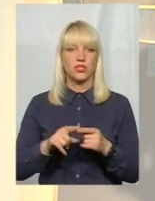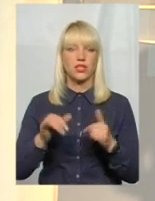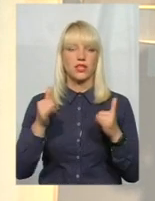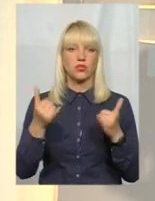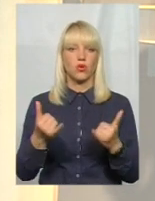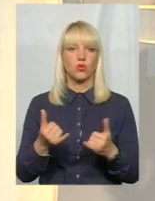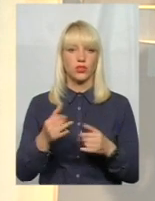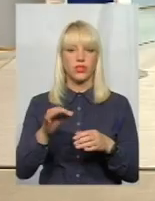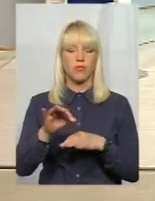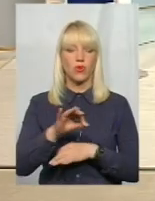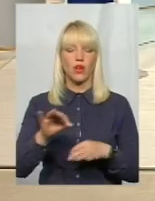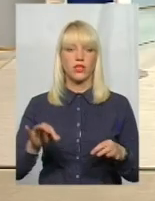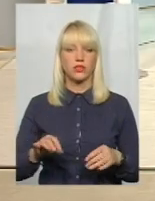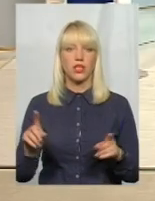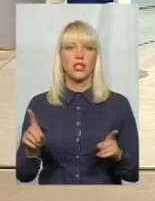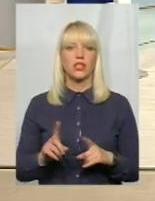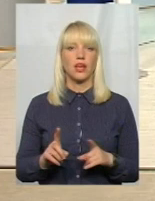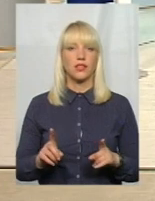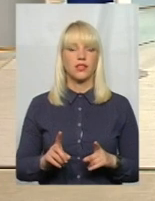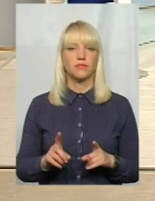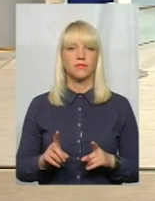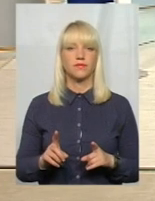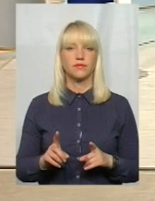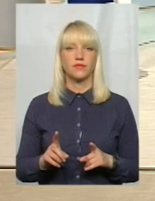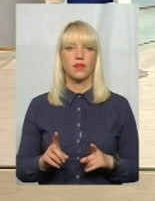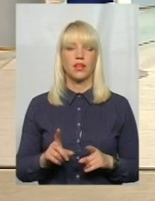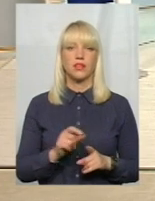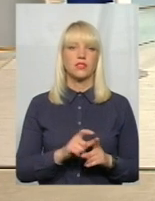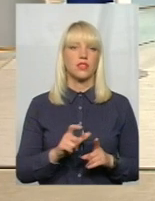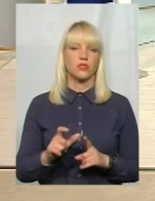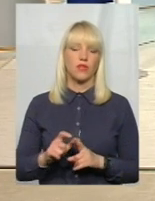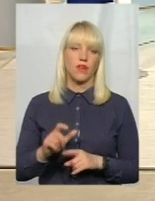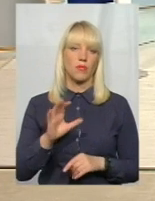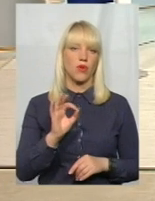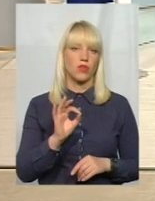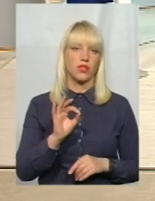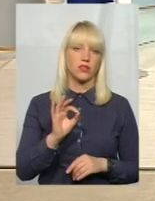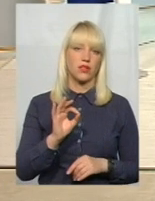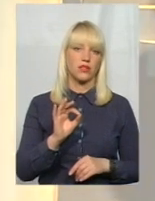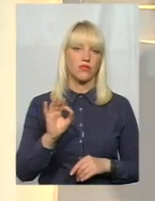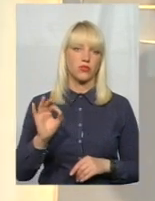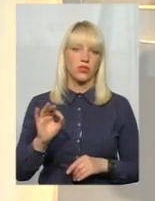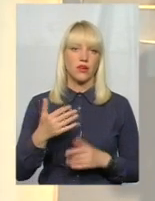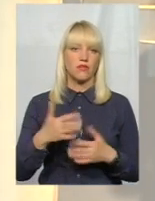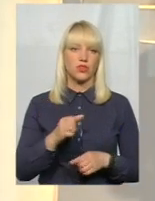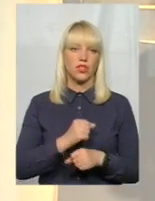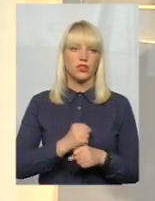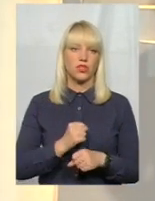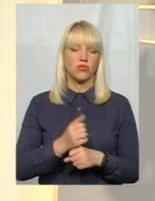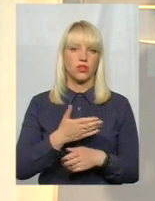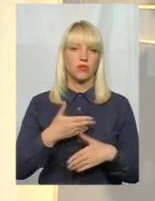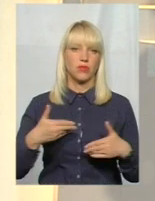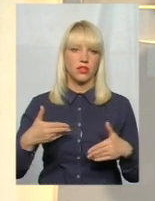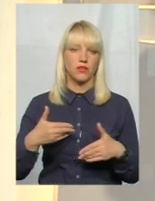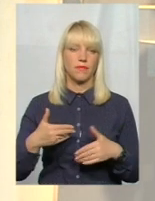проекти, які, за словами Олександра Олександровича, вже діють, от ми знаємо, що